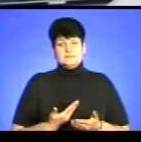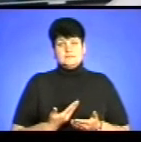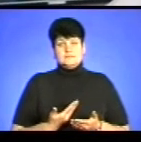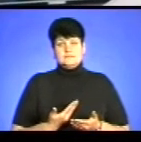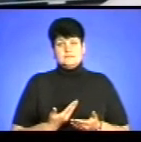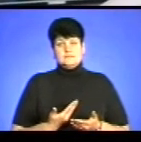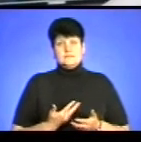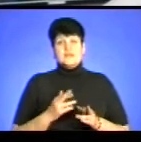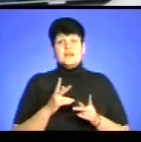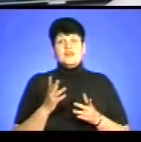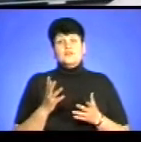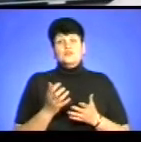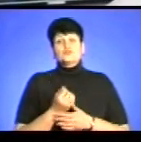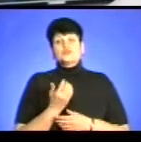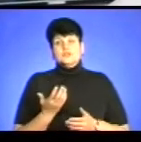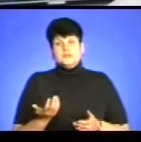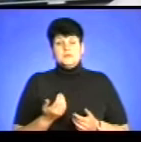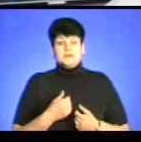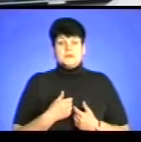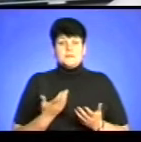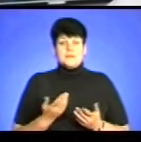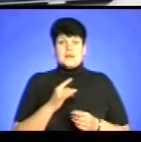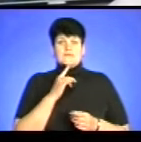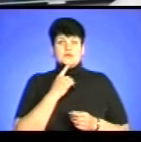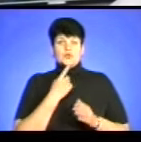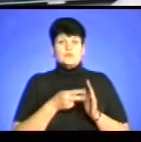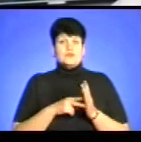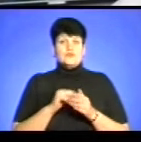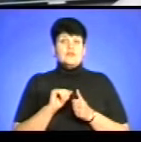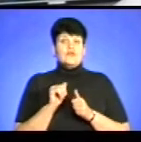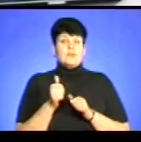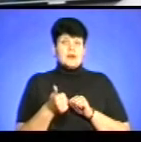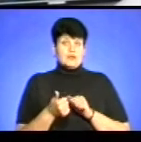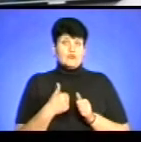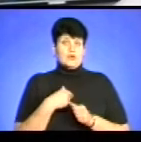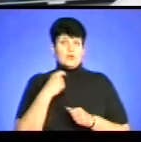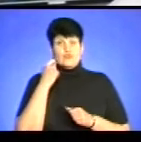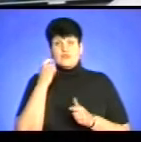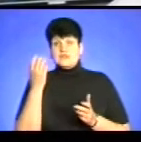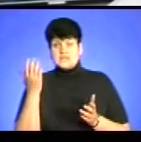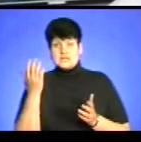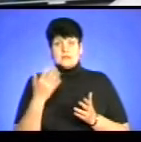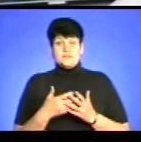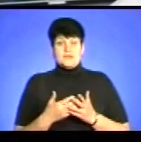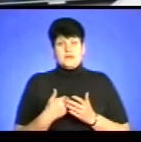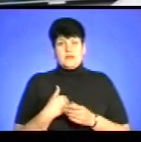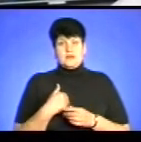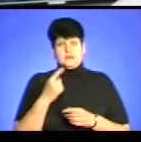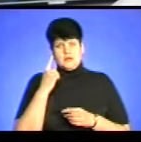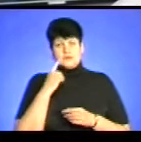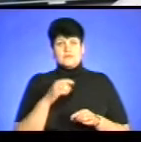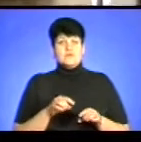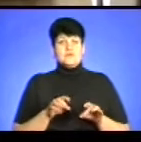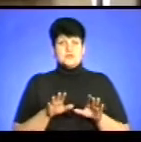Я знаю, як вдасться мені. Тяжко планувати наперед, більше в моєму віці. Але я так вирішив